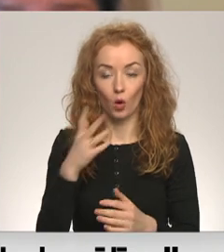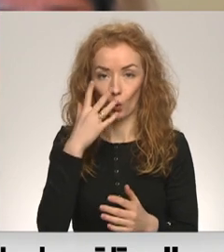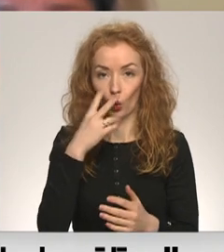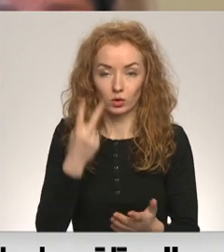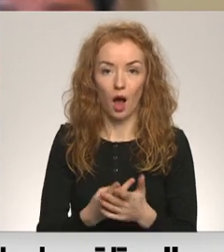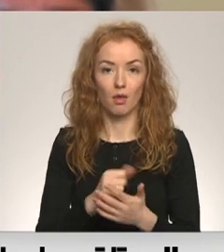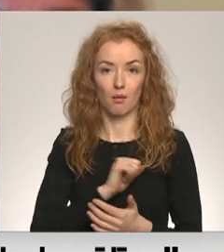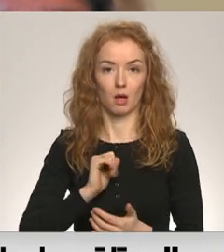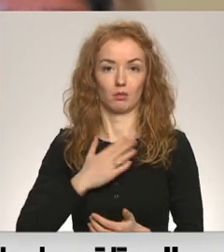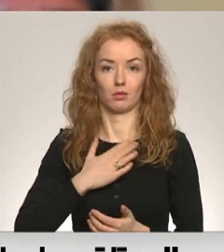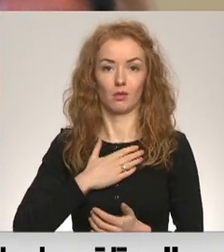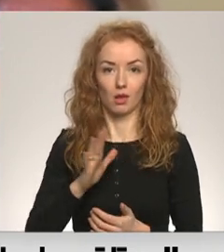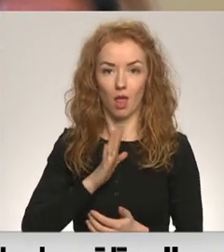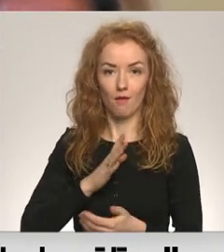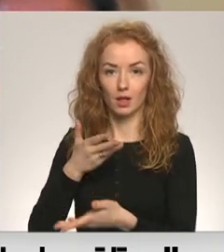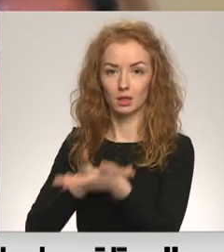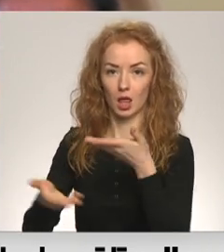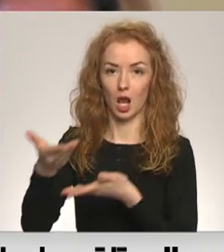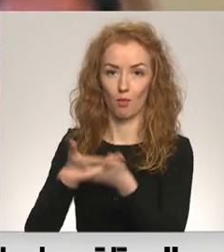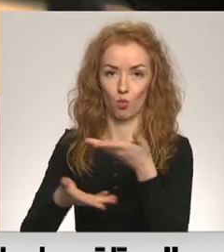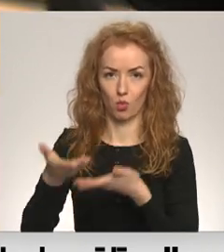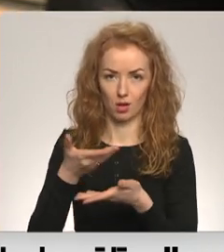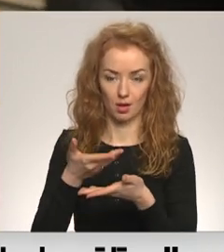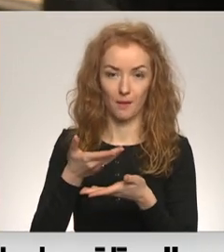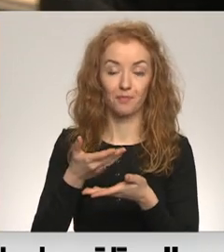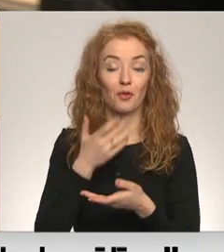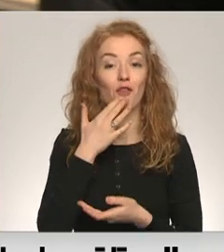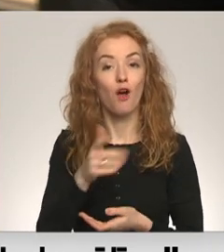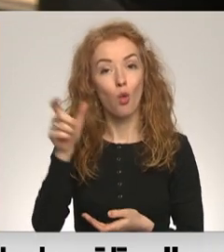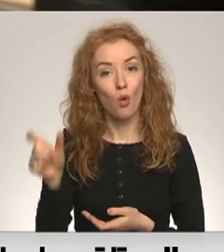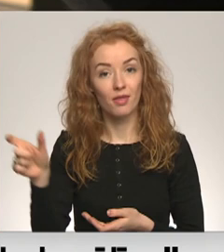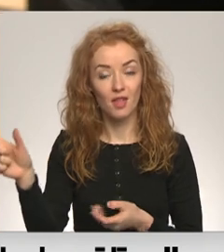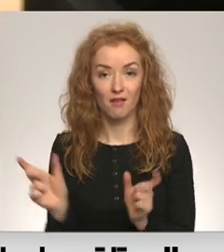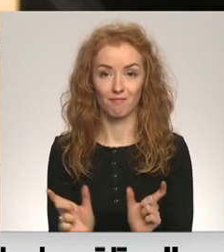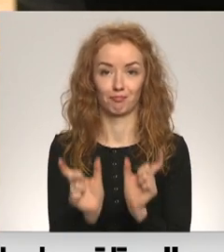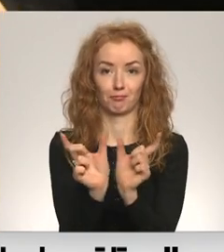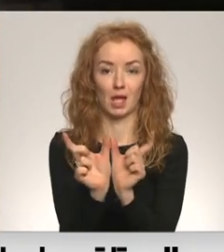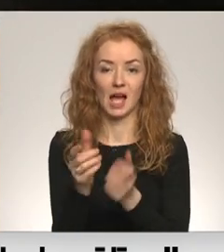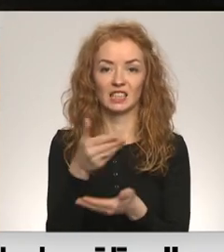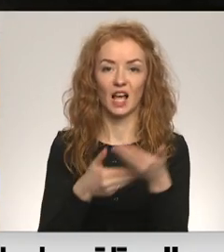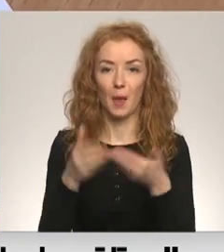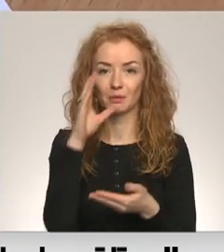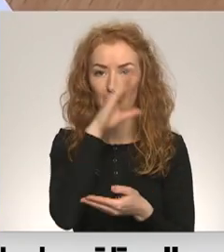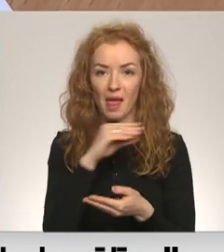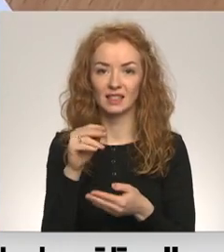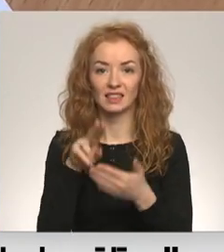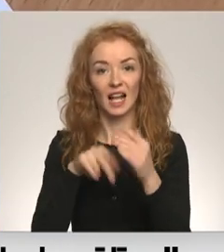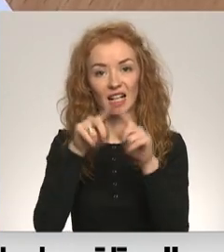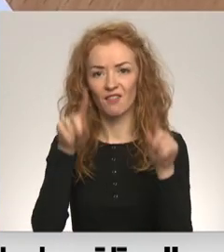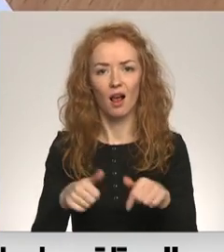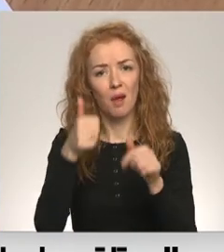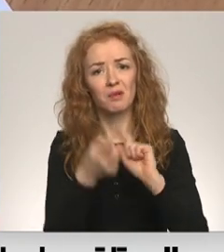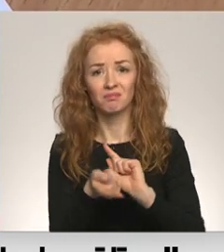ir sadarbspējīgs vai nav sadarbspējīgs. Valodnieki vārdu salikumu sadarbspējīgs sertifikāts iesaka aizvietot ar